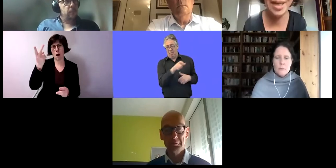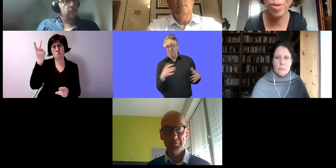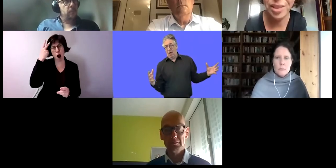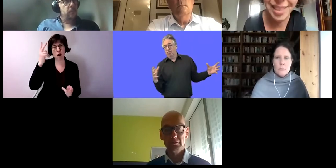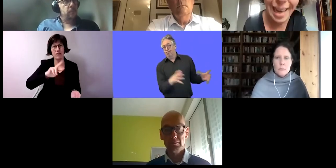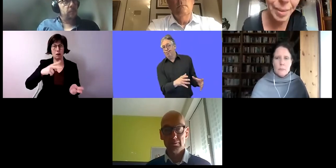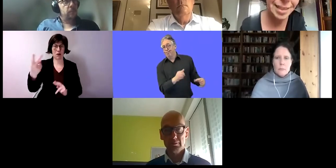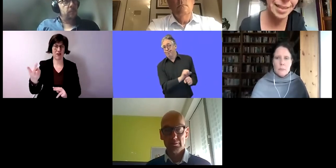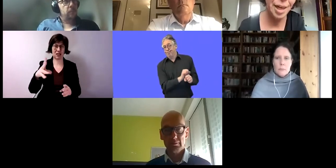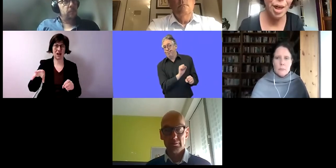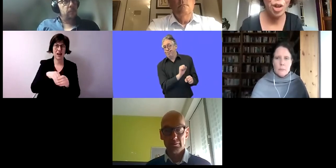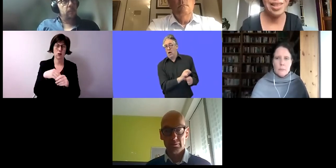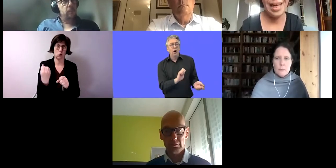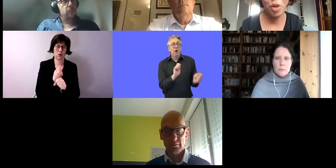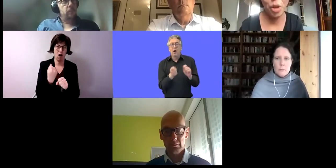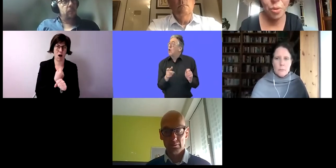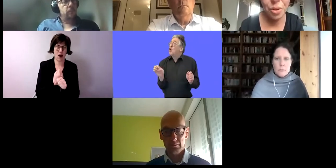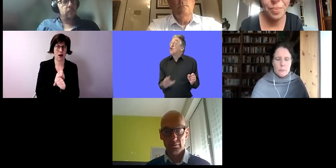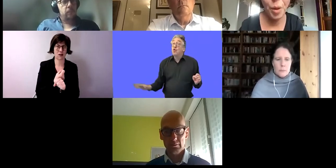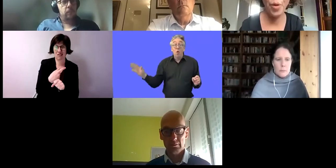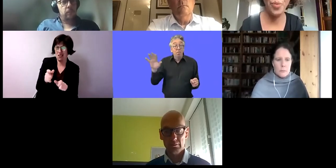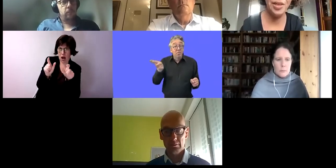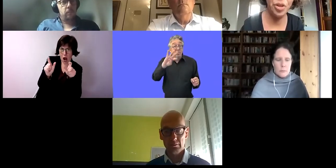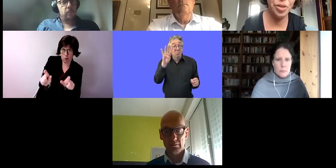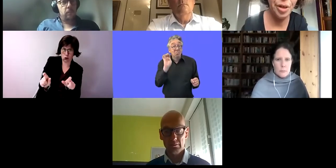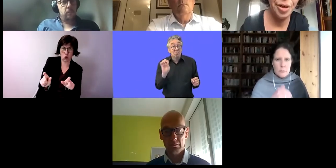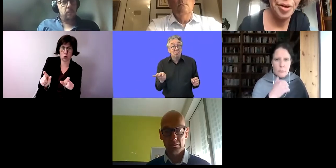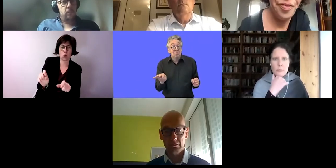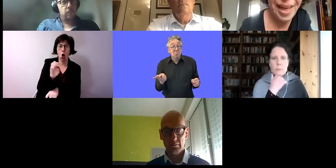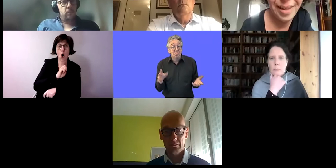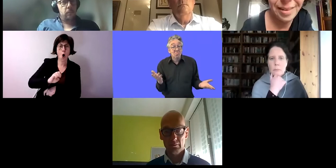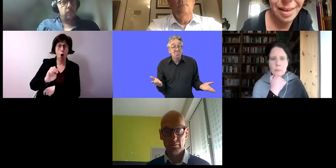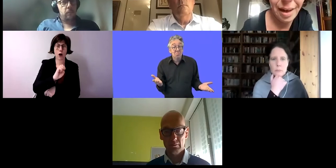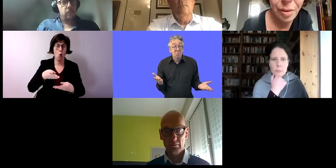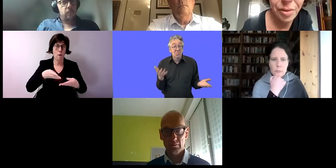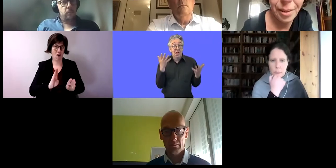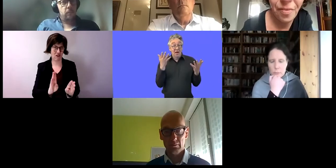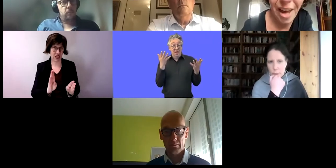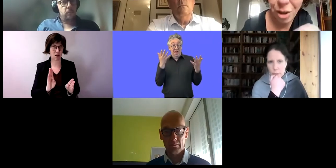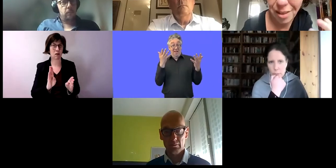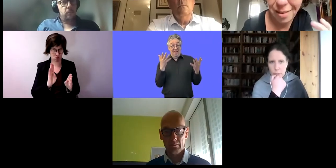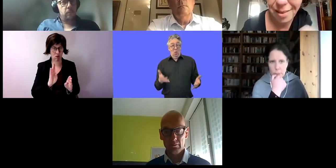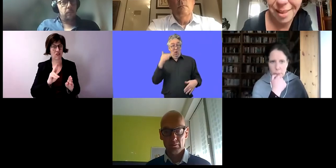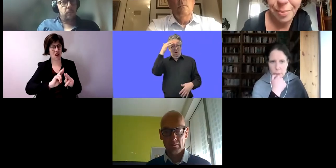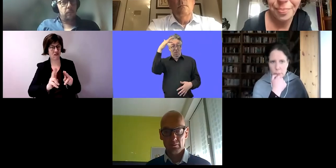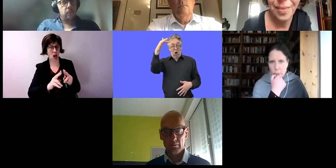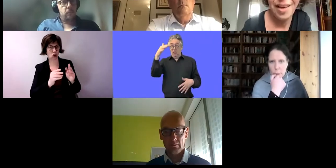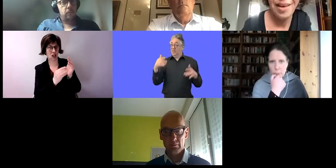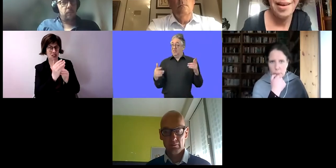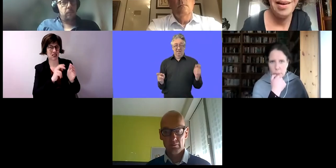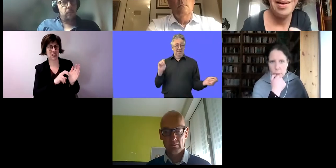inklusives Arbeiten statt Abschottung, europäische Wege aus dem Werkstattsystem.